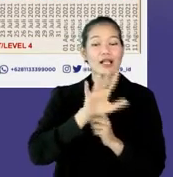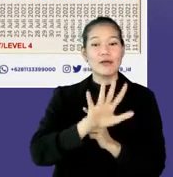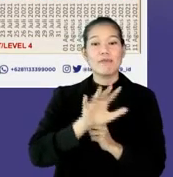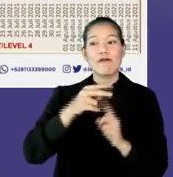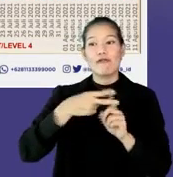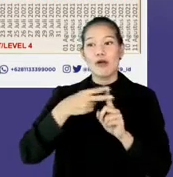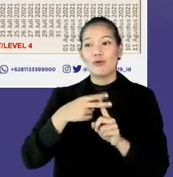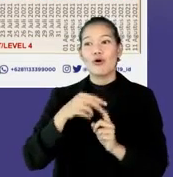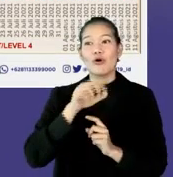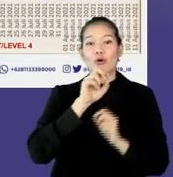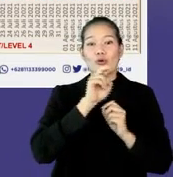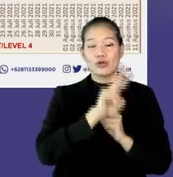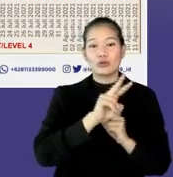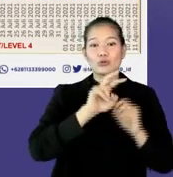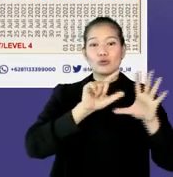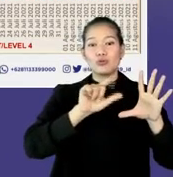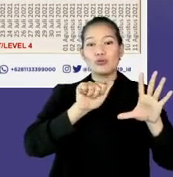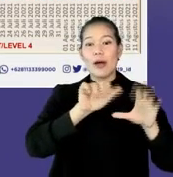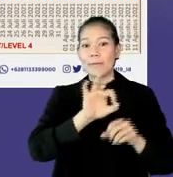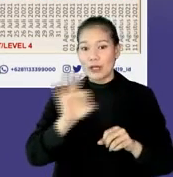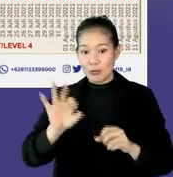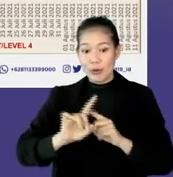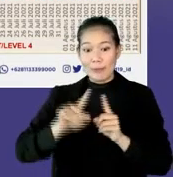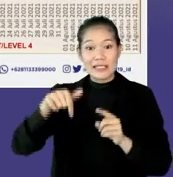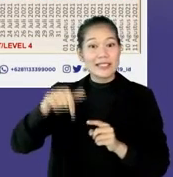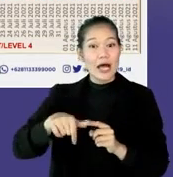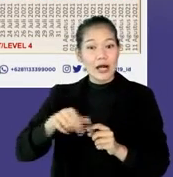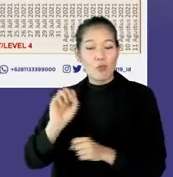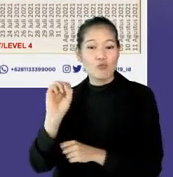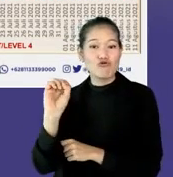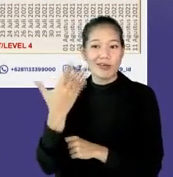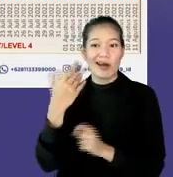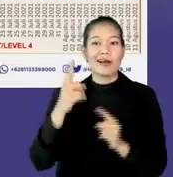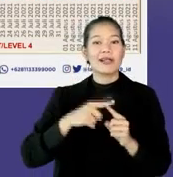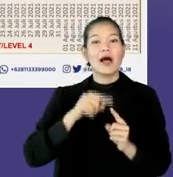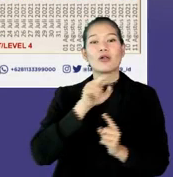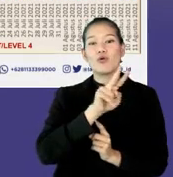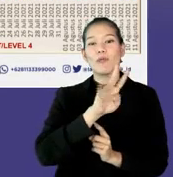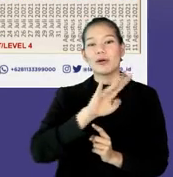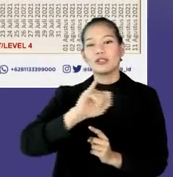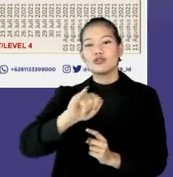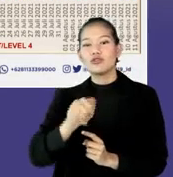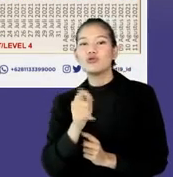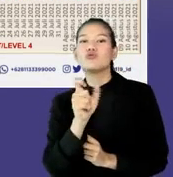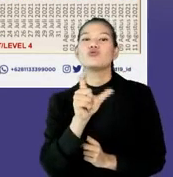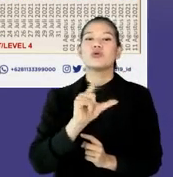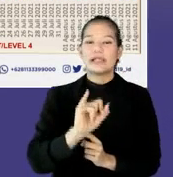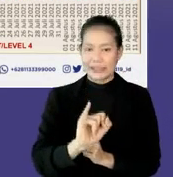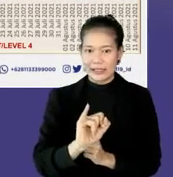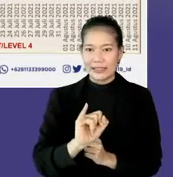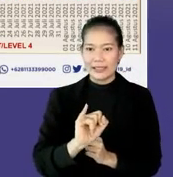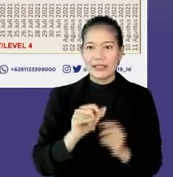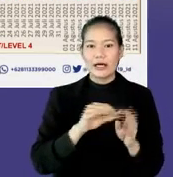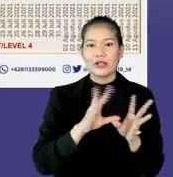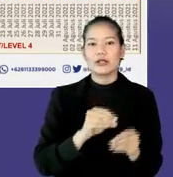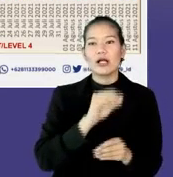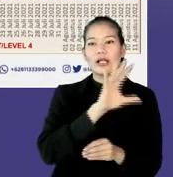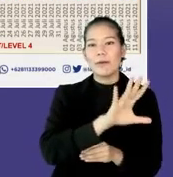176 ribu itu sudah puncak. Saat ini puncak kita berada di tanggal 24 Juli dengan angka